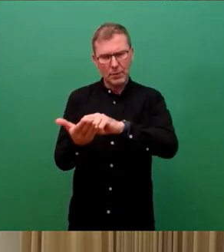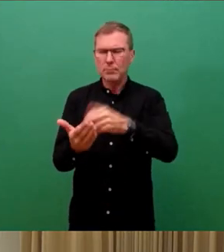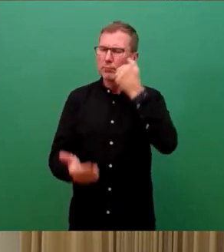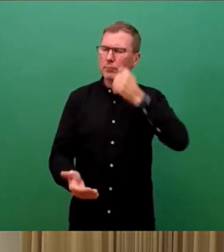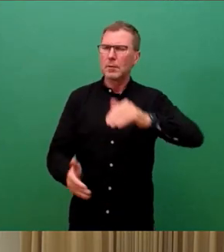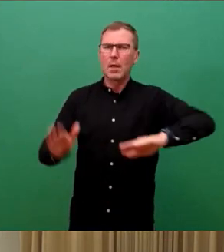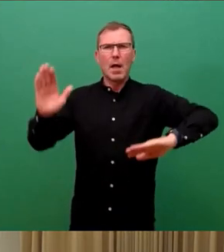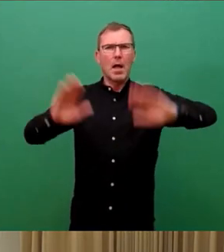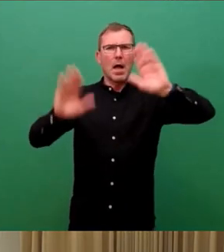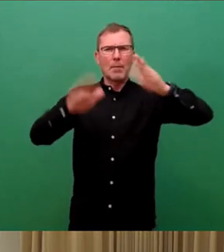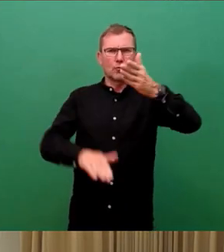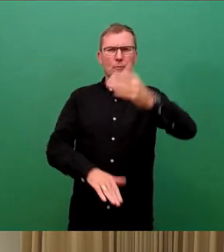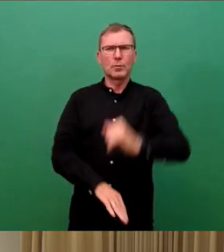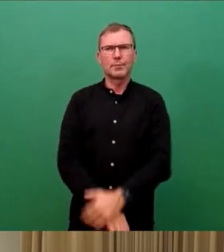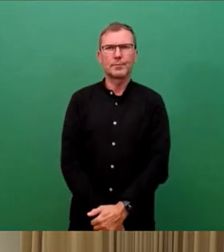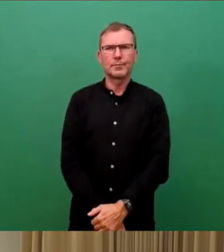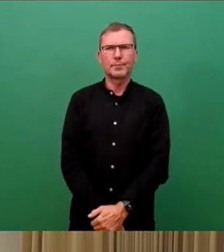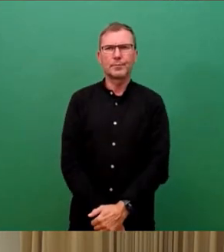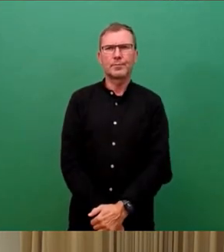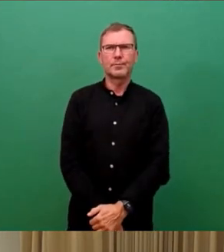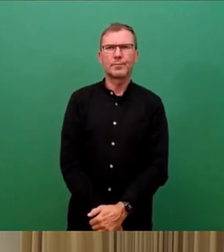um das Stimmzeichen.